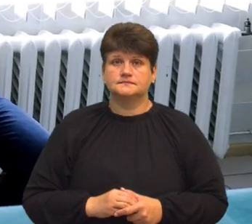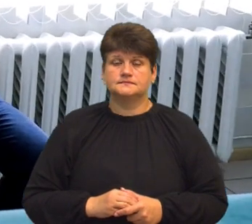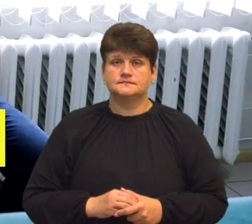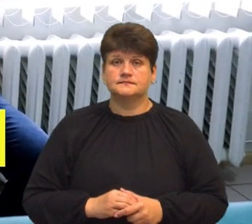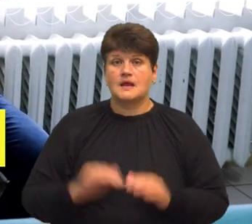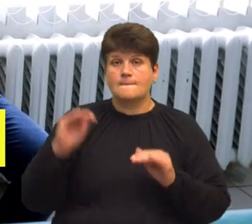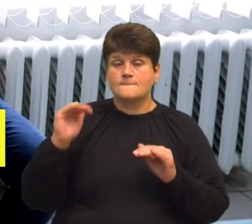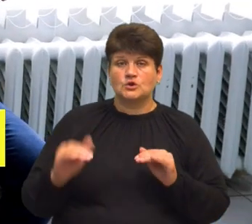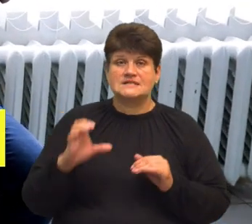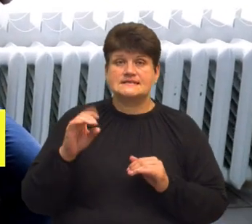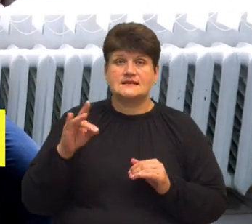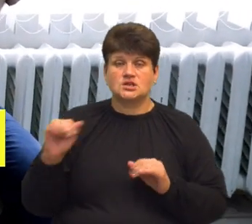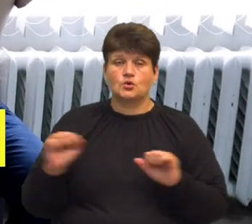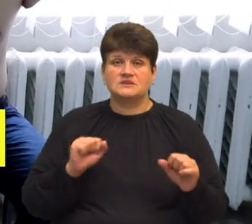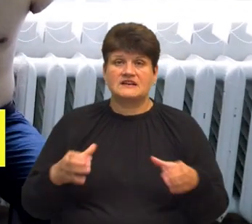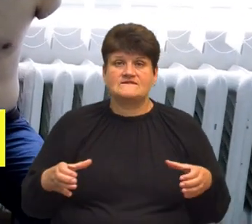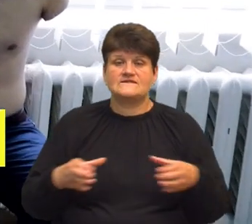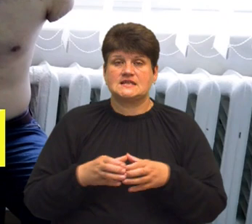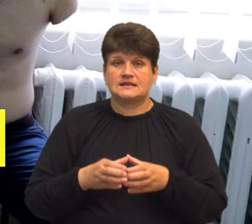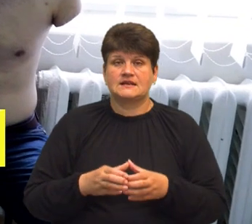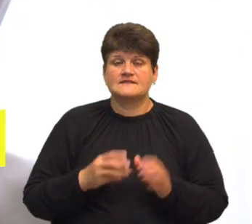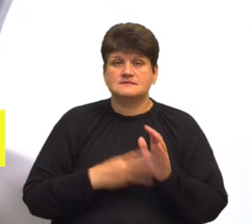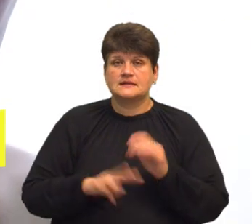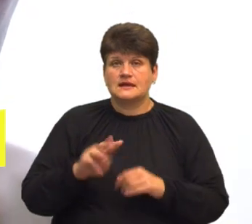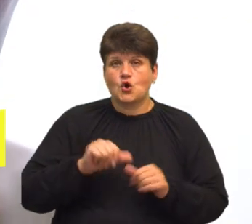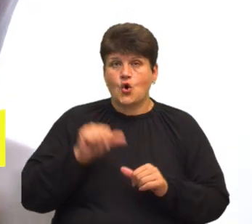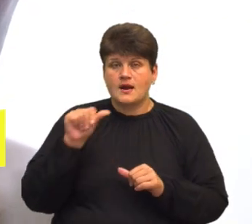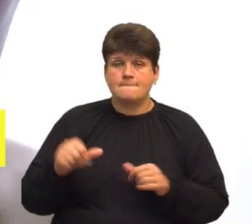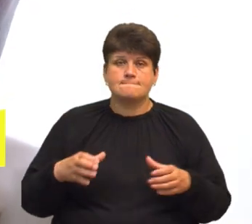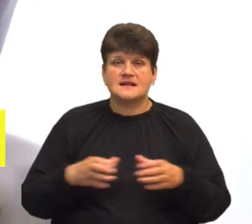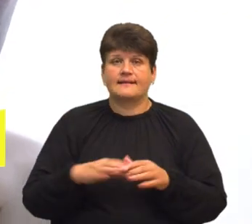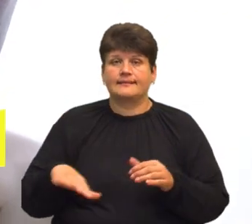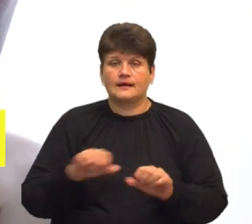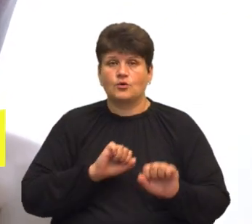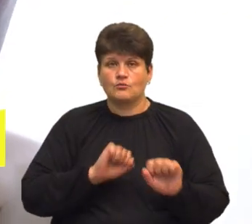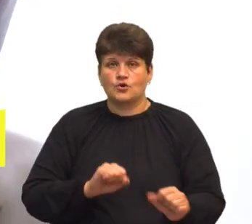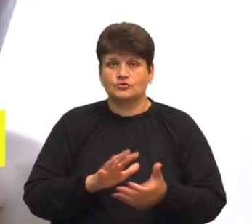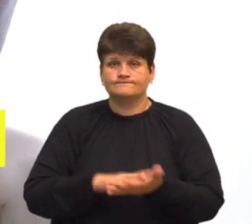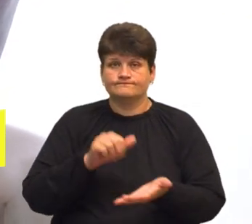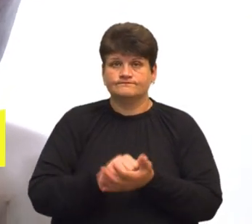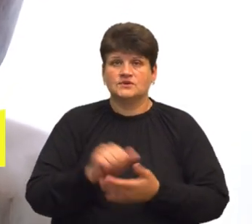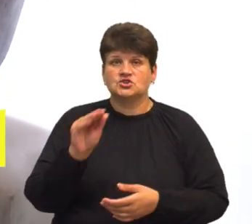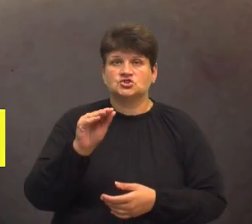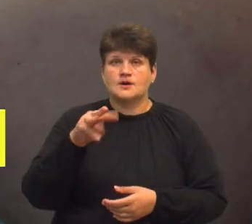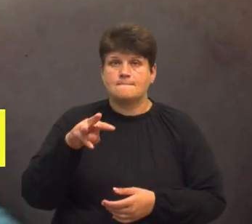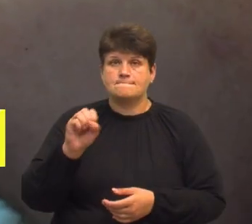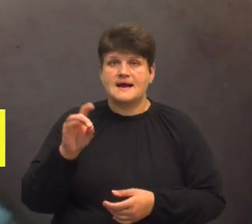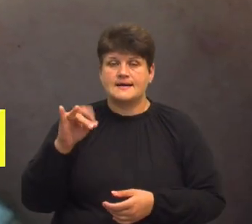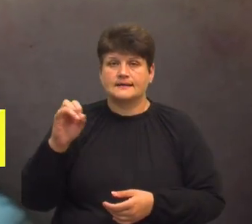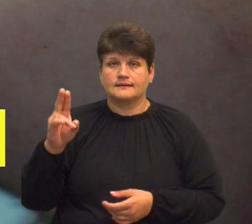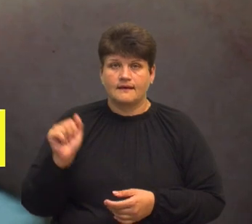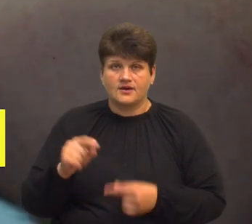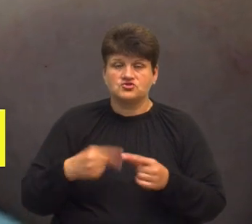Молодший сержант, командир відділення 83-го окремого батальйону тероборони, має позивний Жмеренка. Чоловік через два дні після